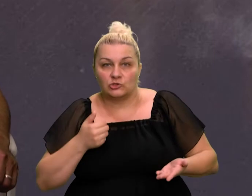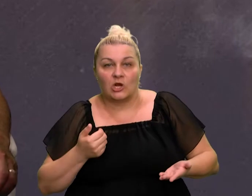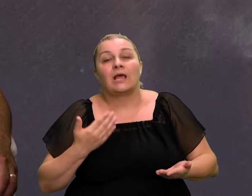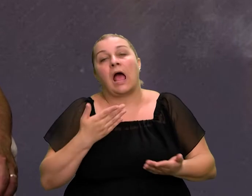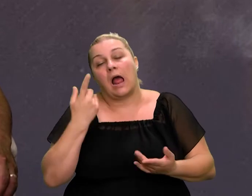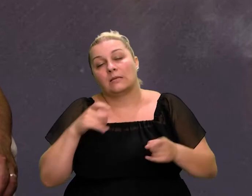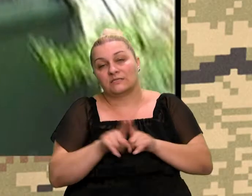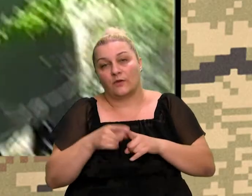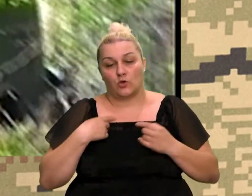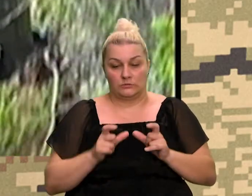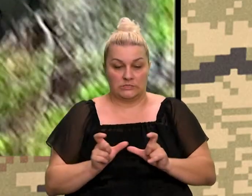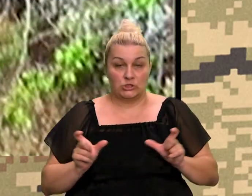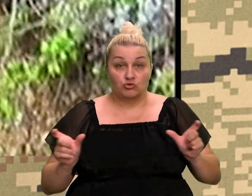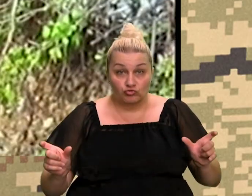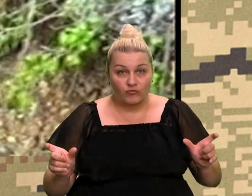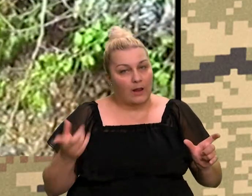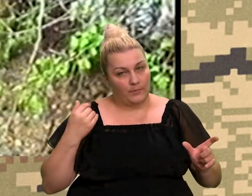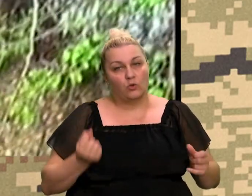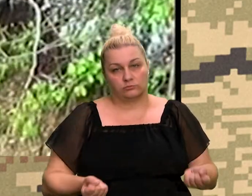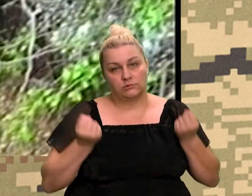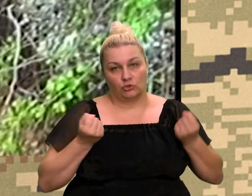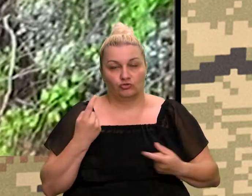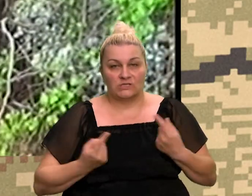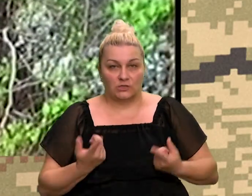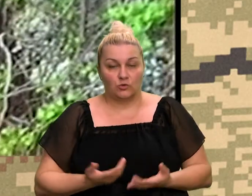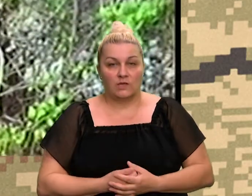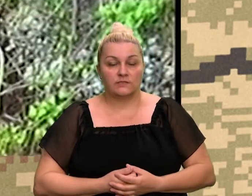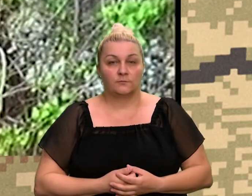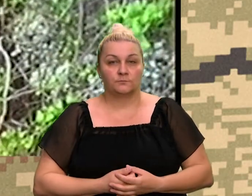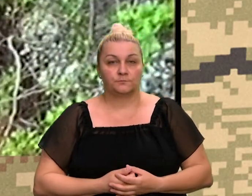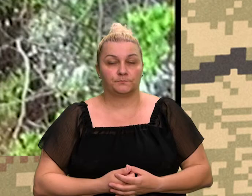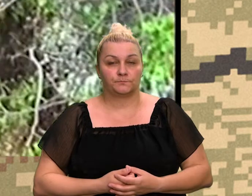isto poprilično teška značija. situacija. Da, rezolucija,